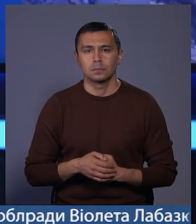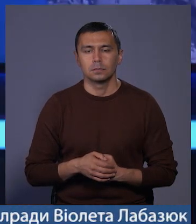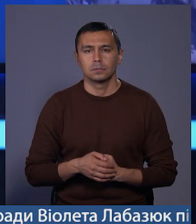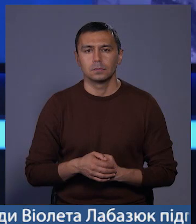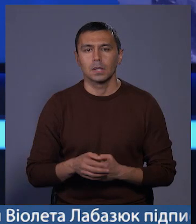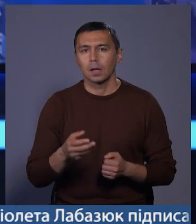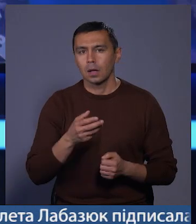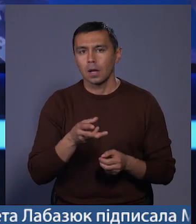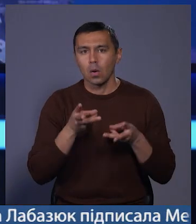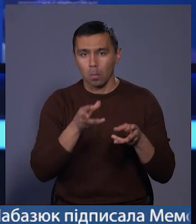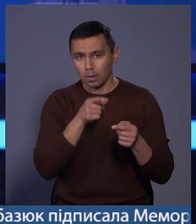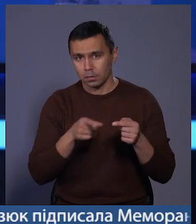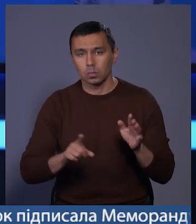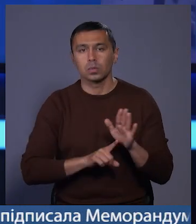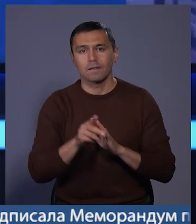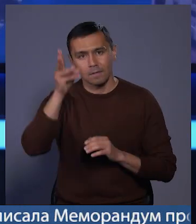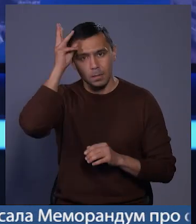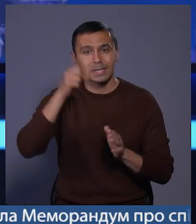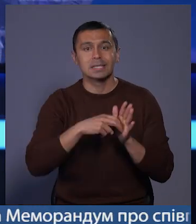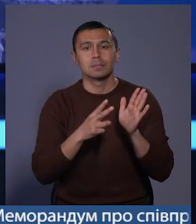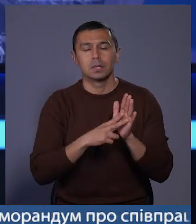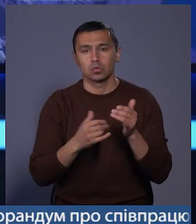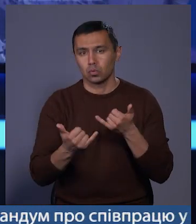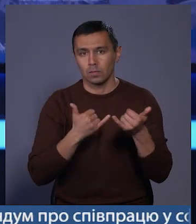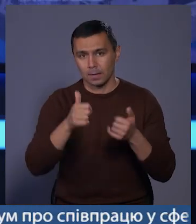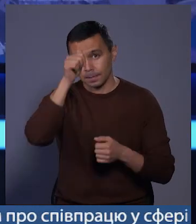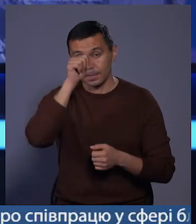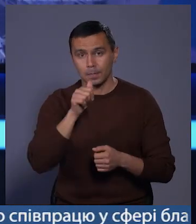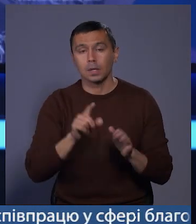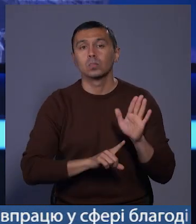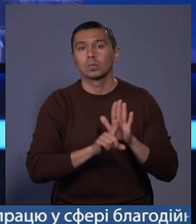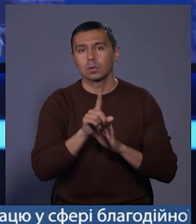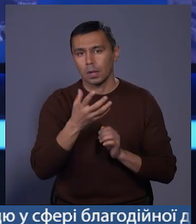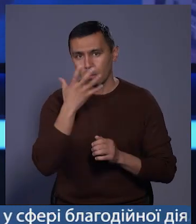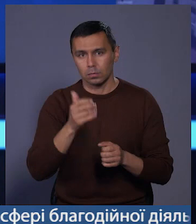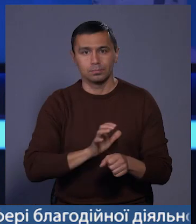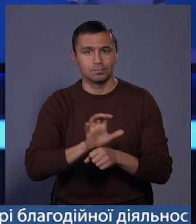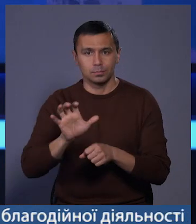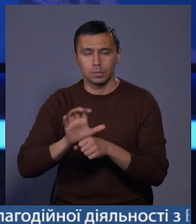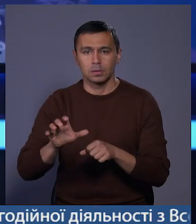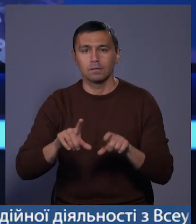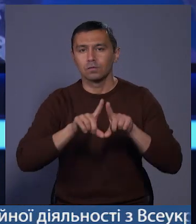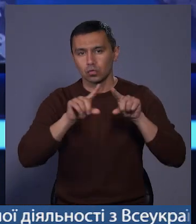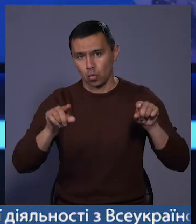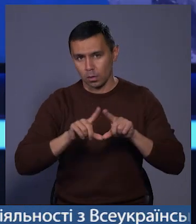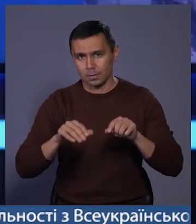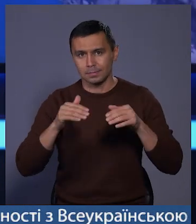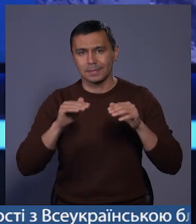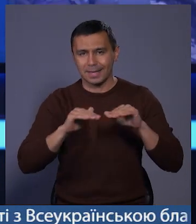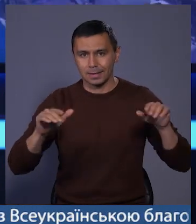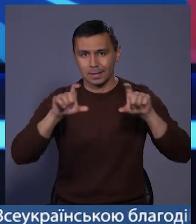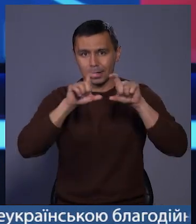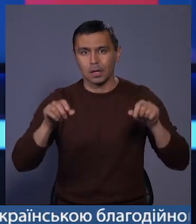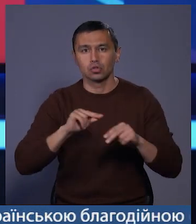Опалювальний сезон стартує у Хмельницькому 17 жовтня. Спочатку тепло подадуть у дошкільні навчальні заклади,